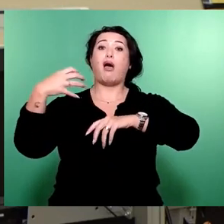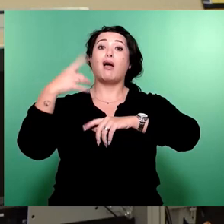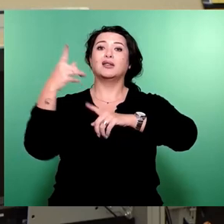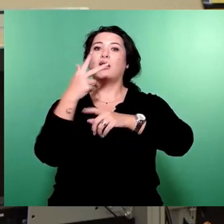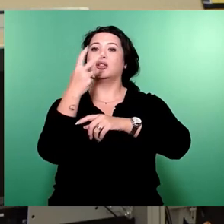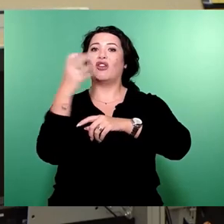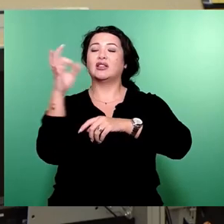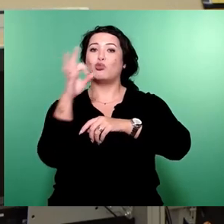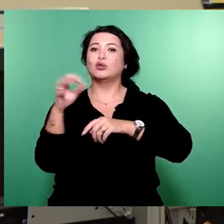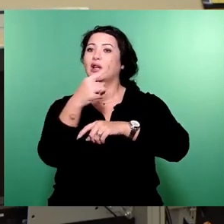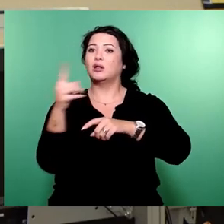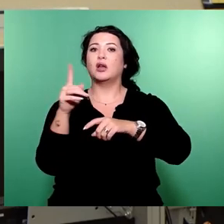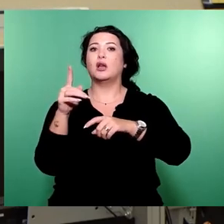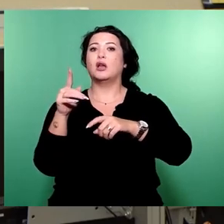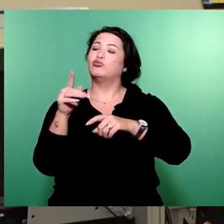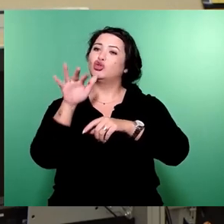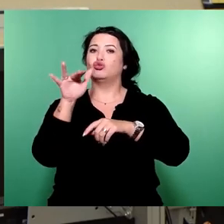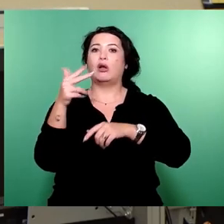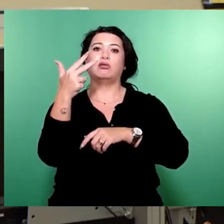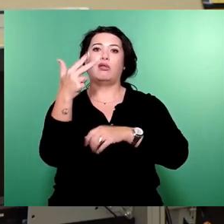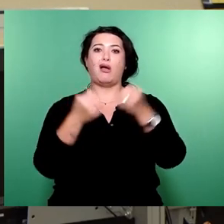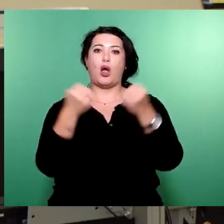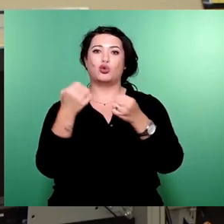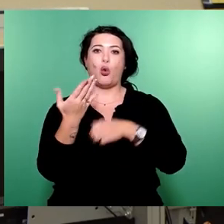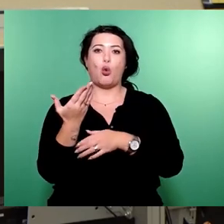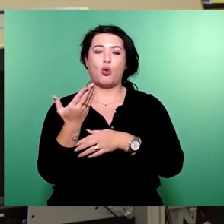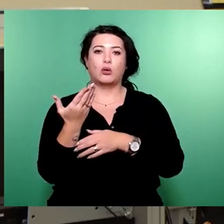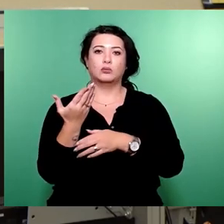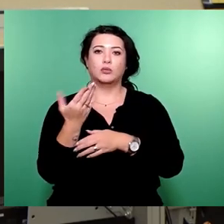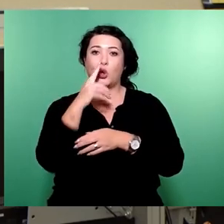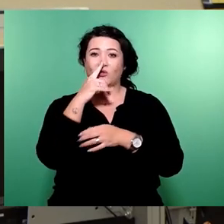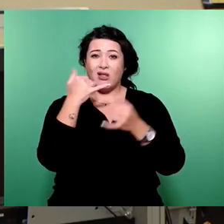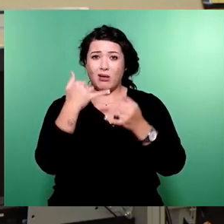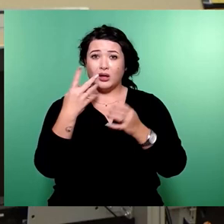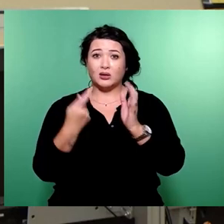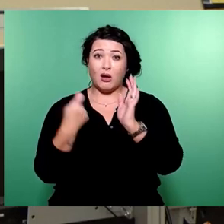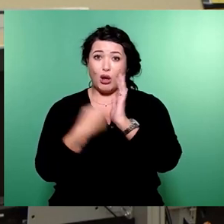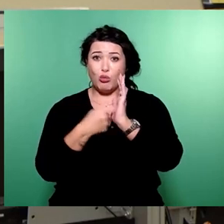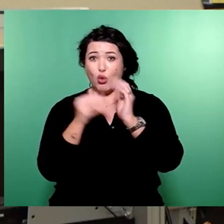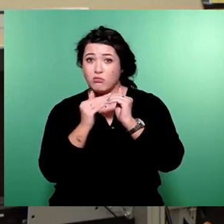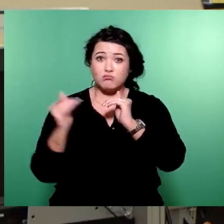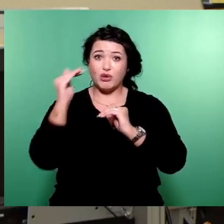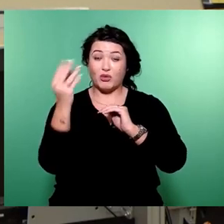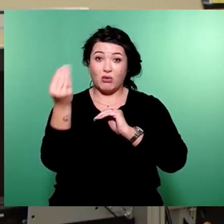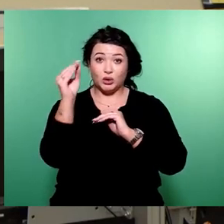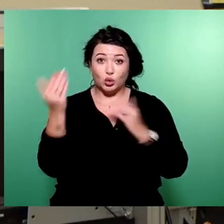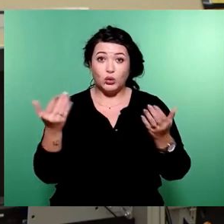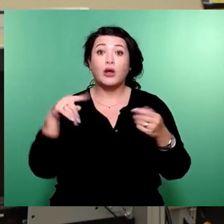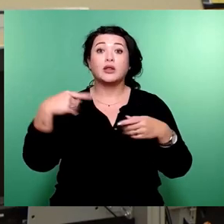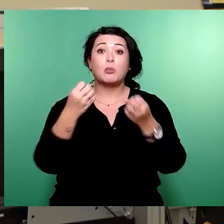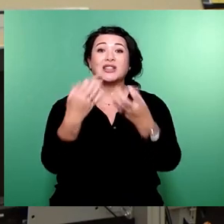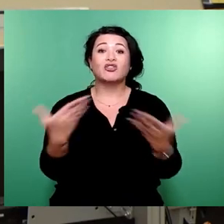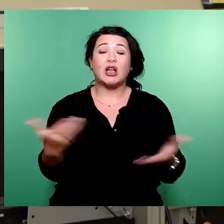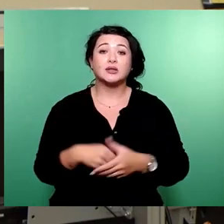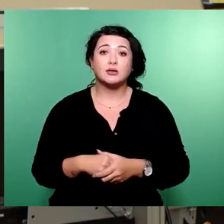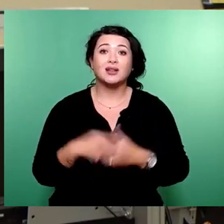dann bis zu drei Fahrzeugen pro Familie. Und wenn Sie jetzt Gebühren erhöhen, dann passiert Folgendes, dann geht diese